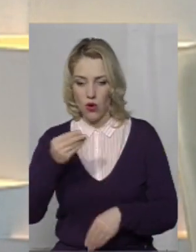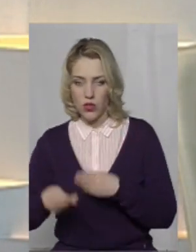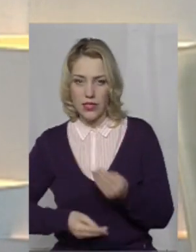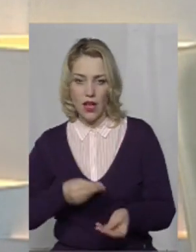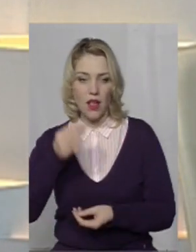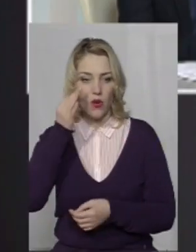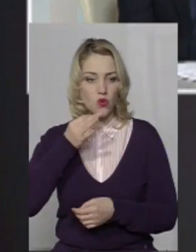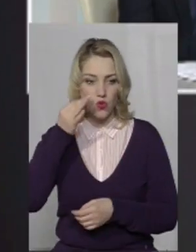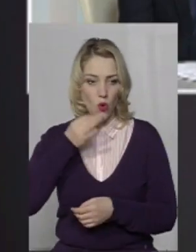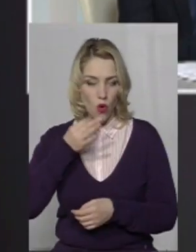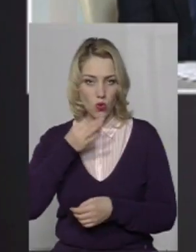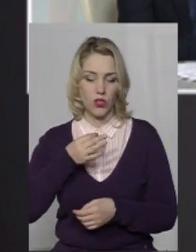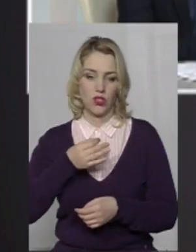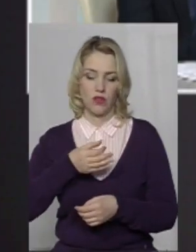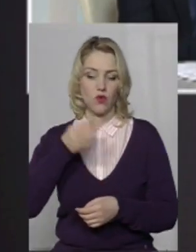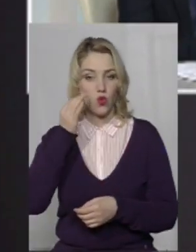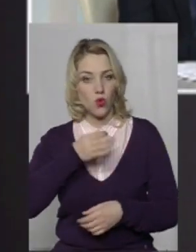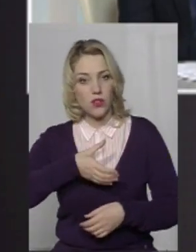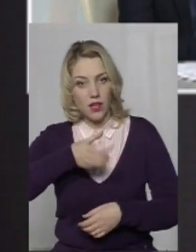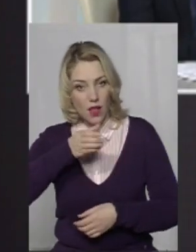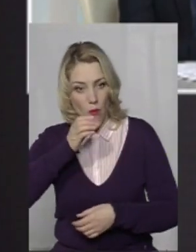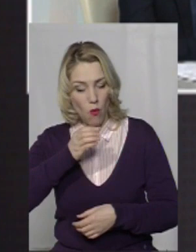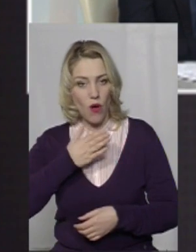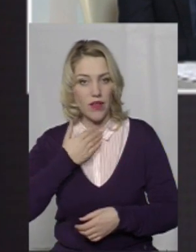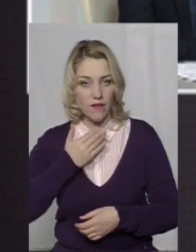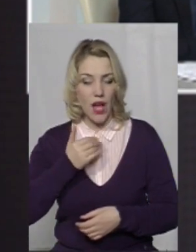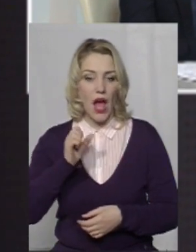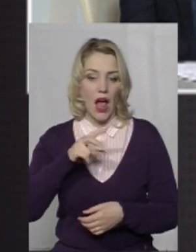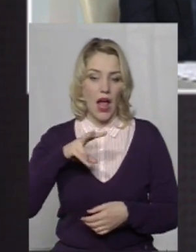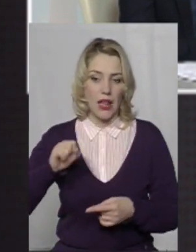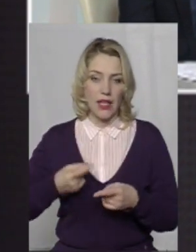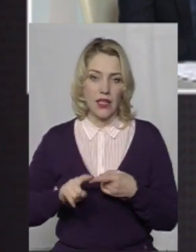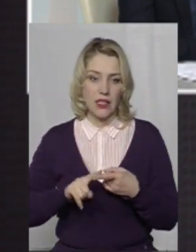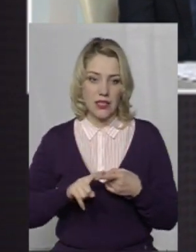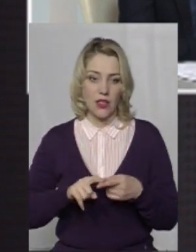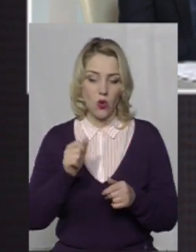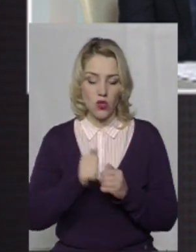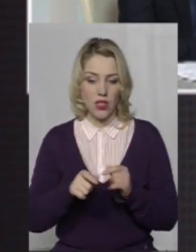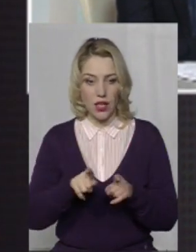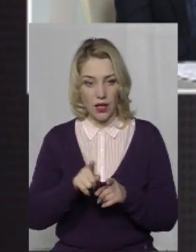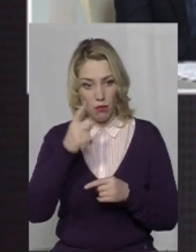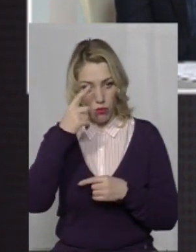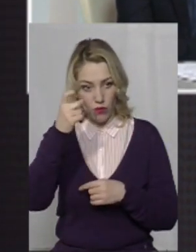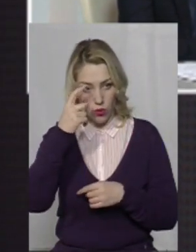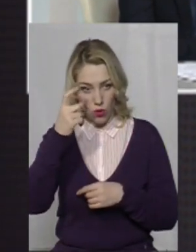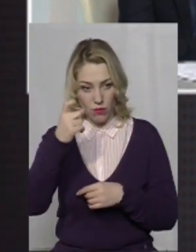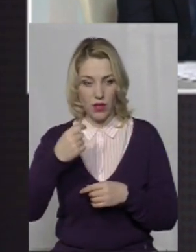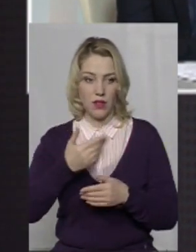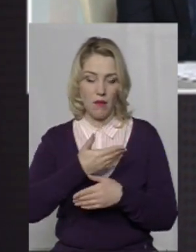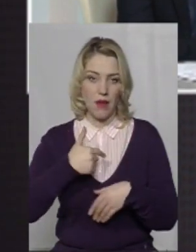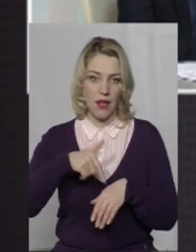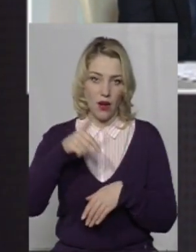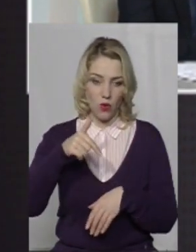солодощів, солодких напоїв, але на кожне таке повідомлення ми